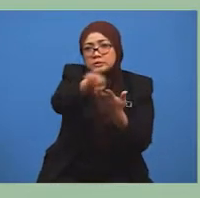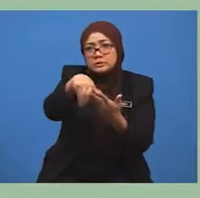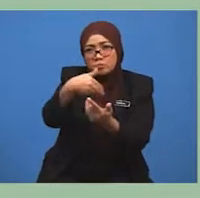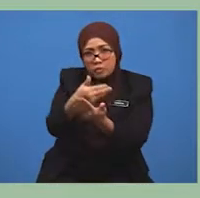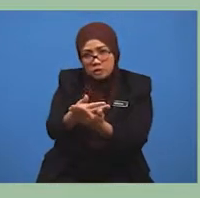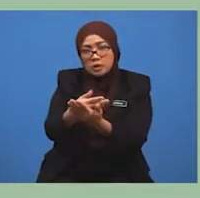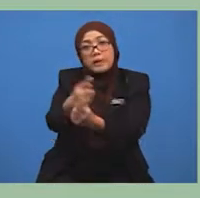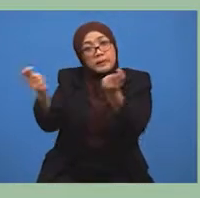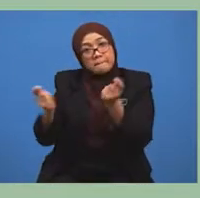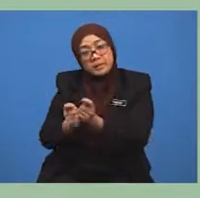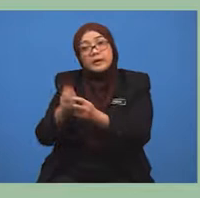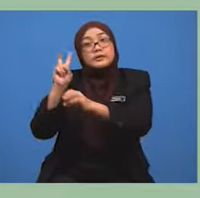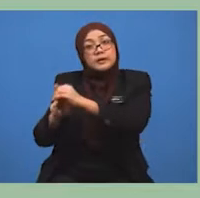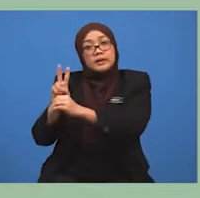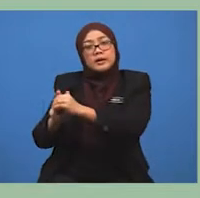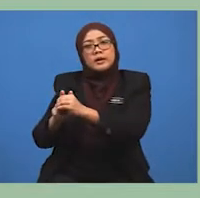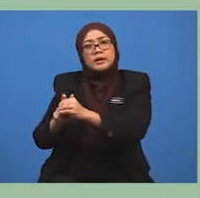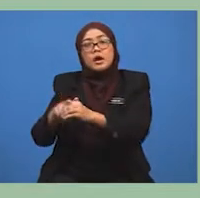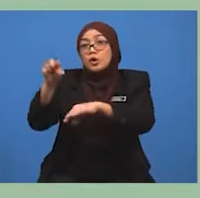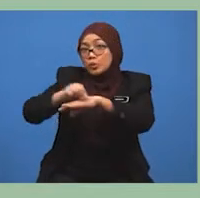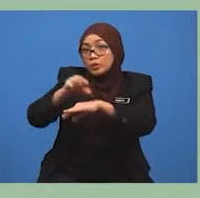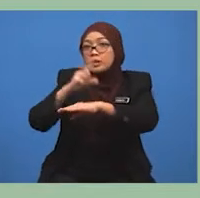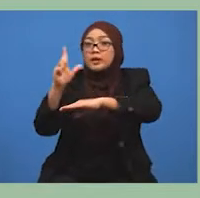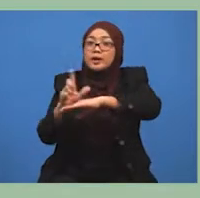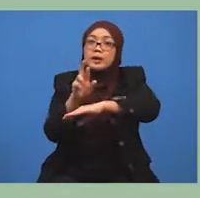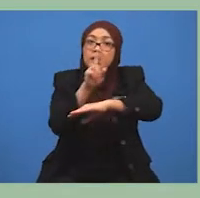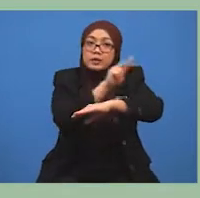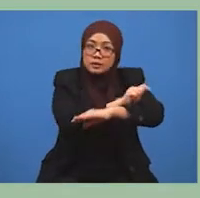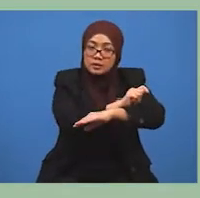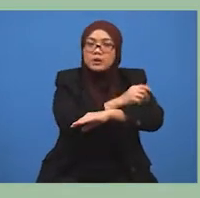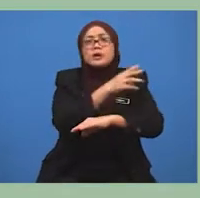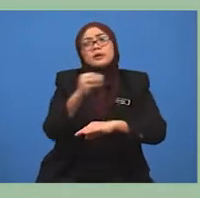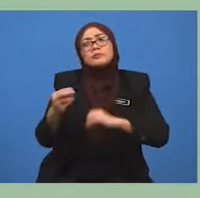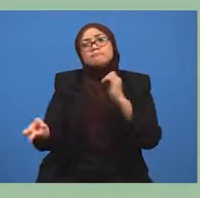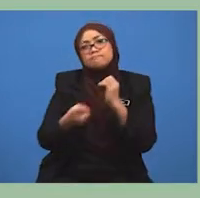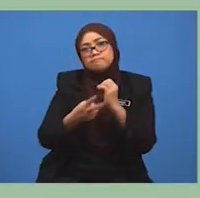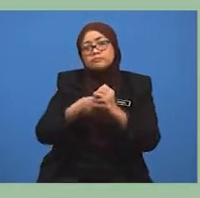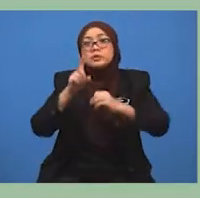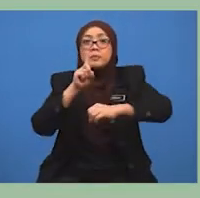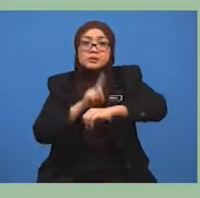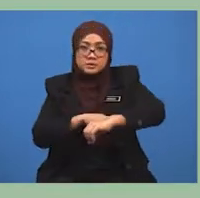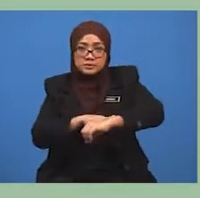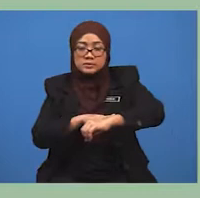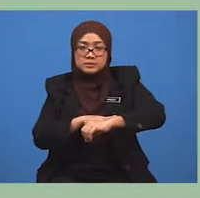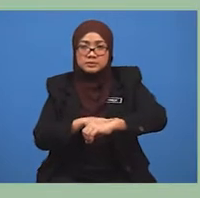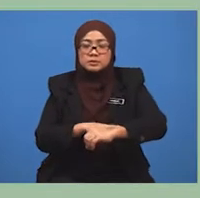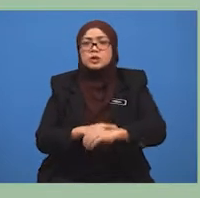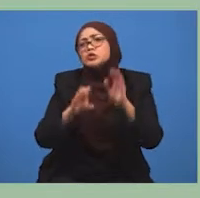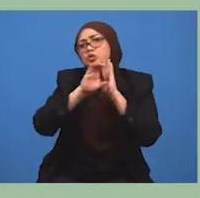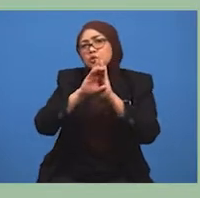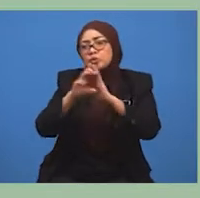MRT bagi memudahkan perjalanan dan menjimatkan masa. Contohnya,